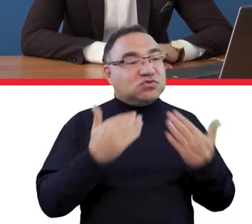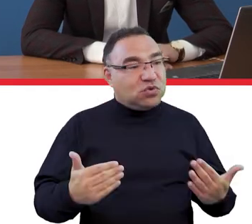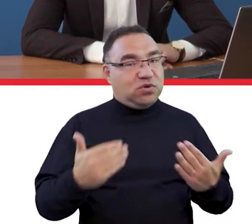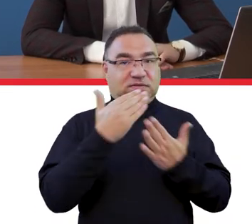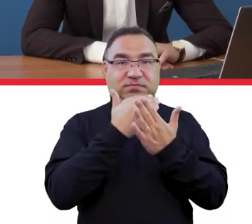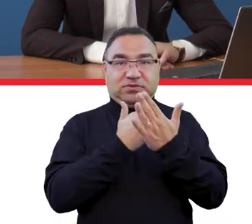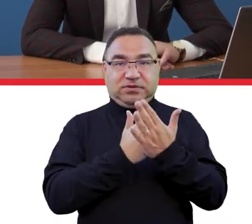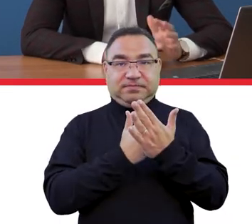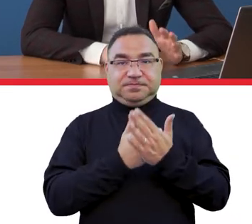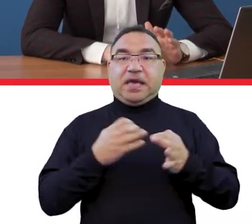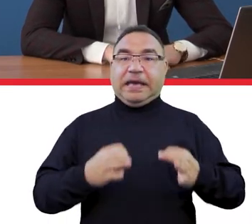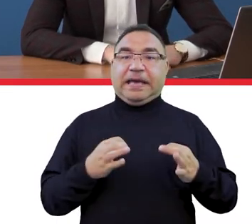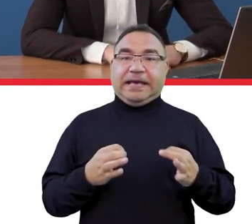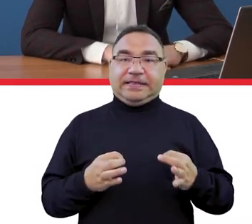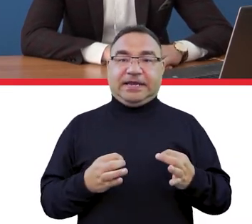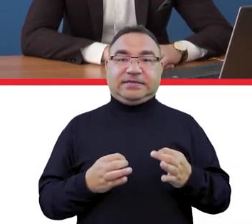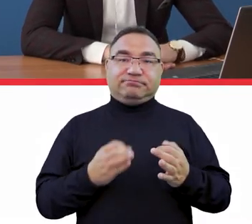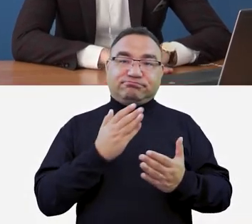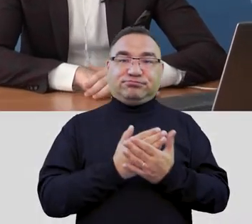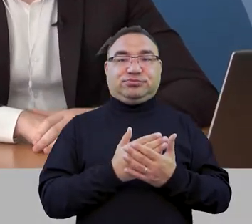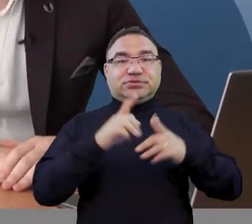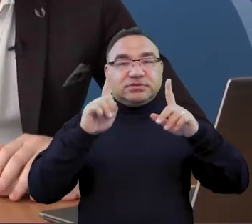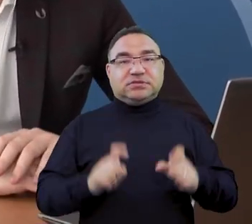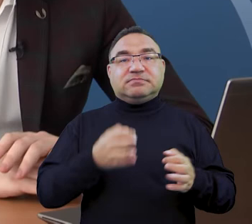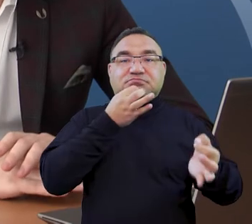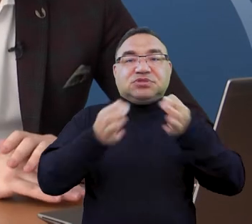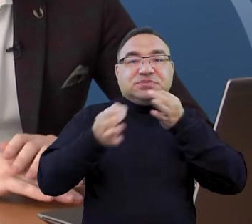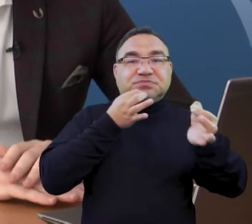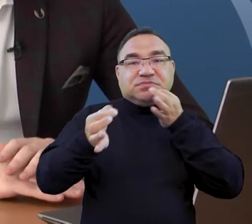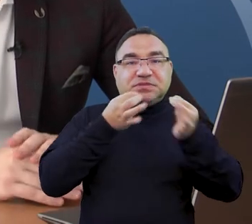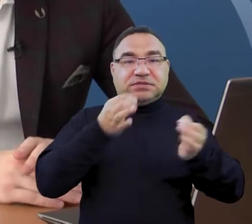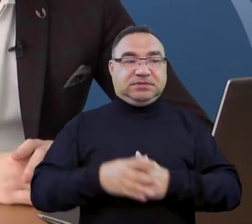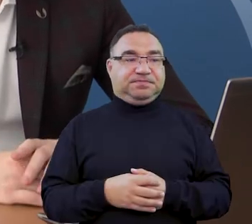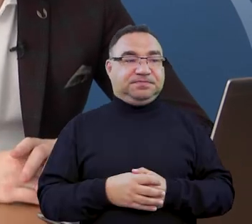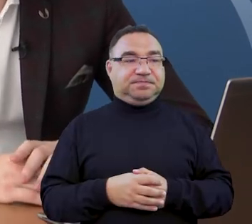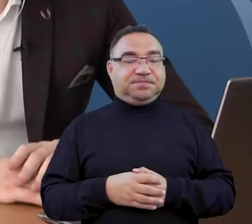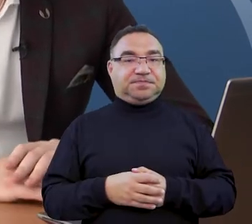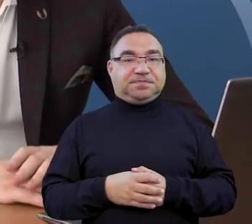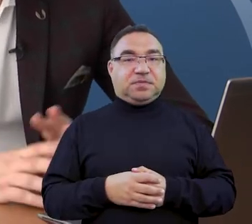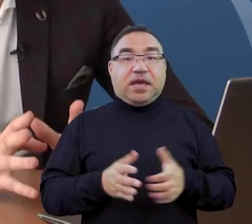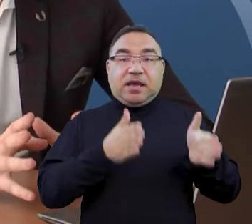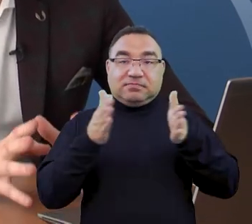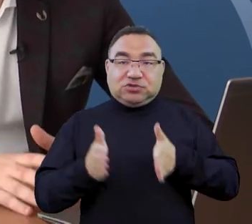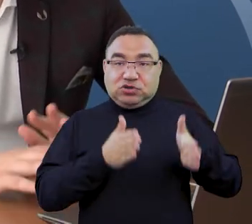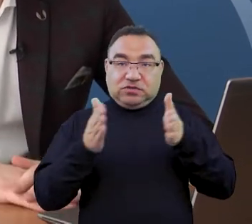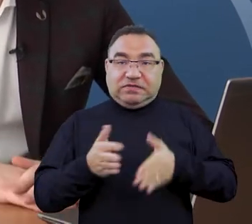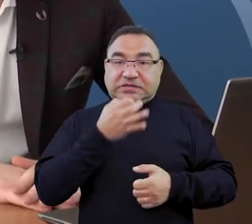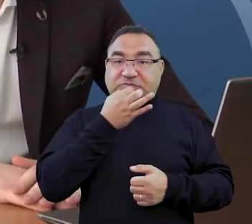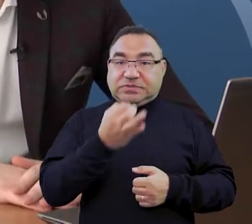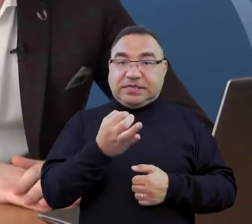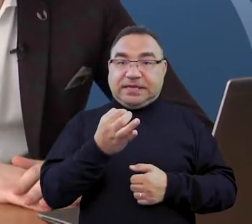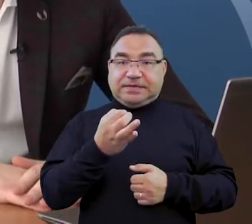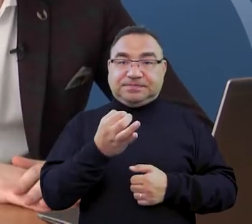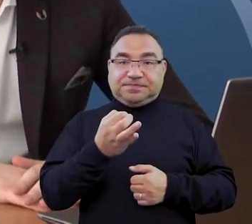studentów dziękuję za to, ale przejdźmy do meritum, czyli przejdźmy do tego, jakie pytania się pojawiły. Panie Ministrze, przygotowaliśmy